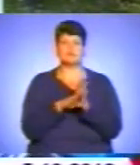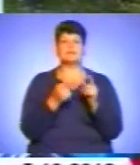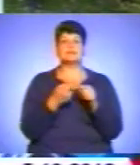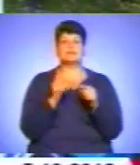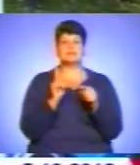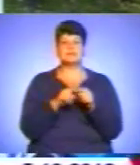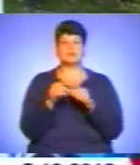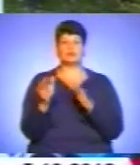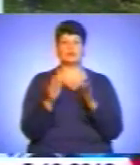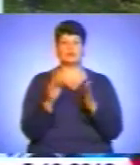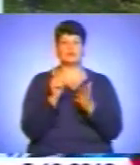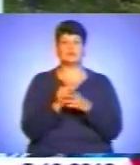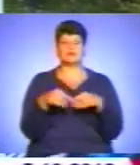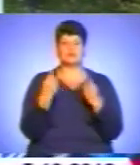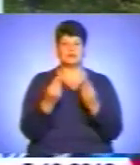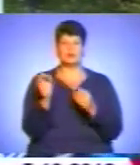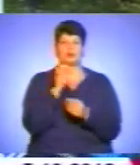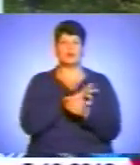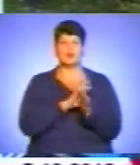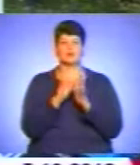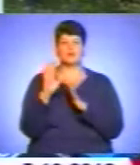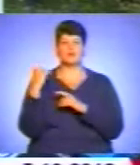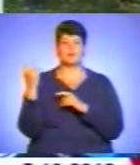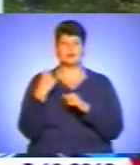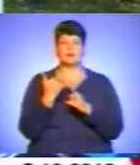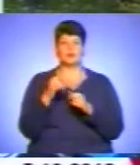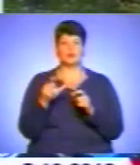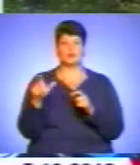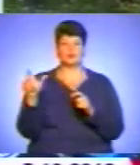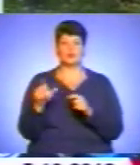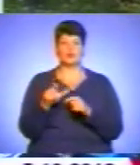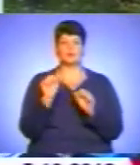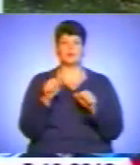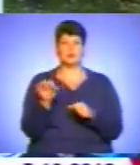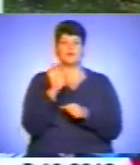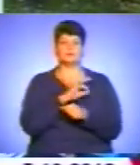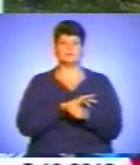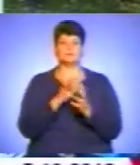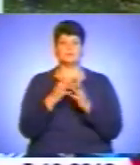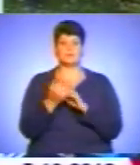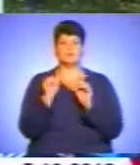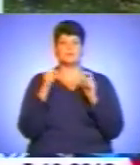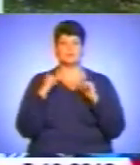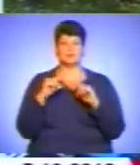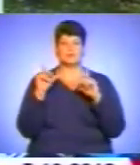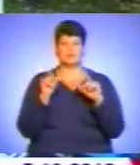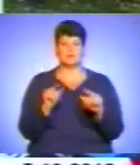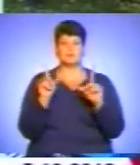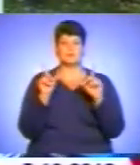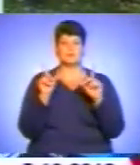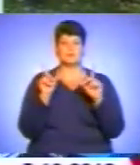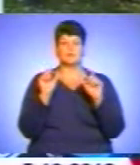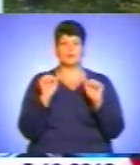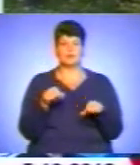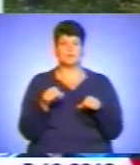давала користь як в лісовому господарстві, так і для населення, щоб люди могли користатися в селі, щоб люди могли спокійно переїхати, щоб могли виїхати, щоб